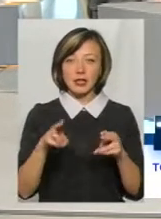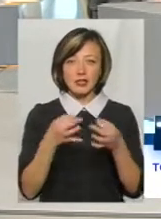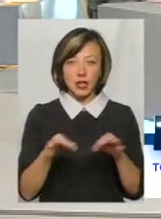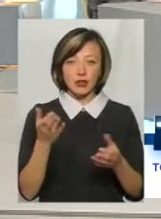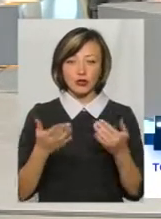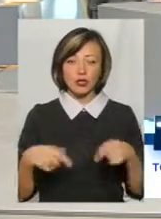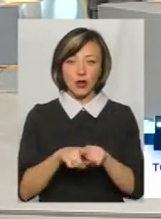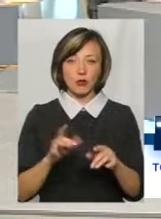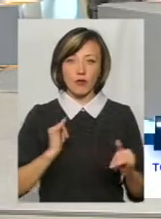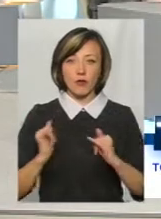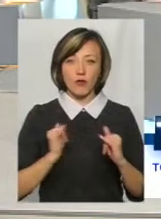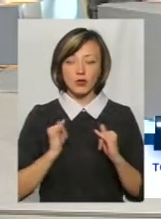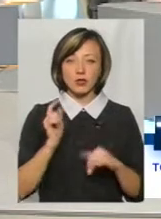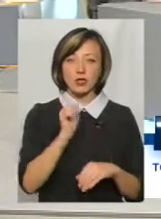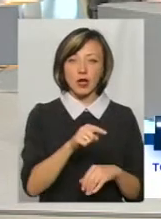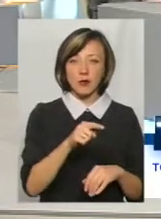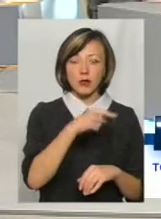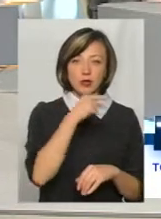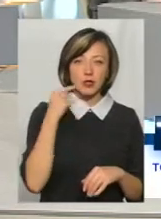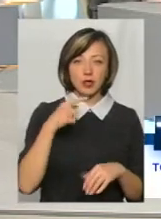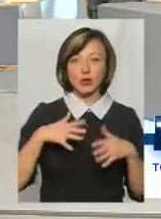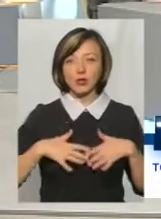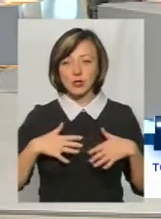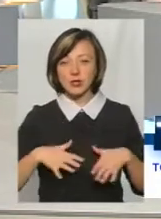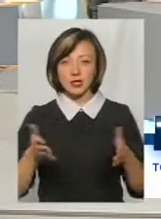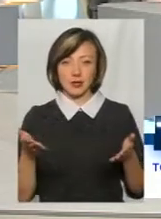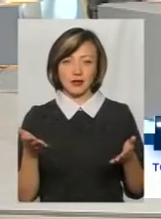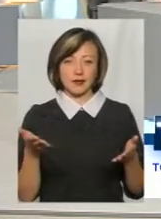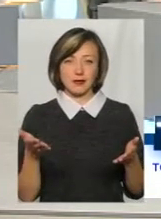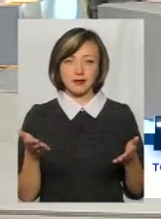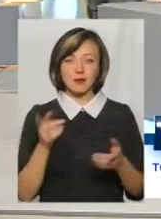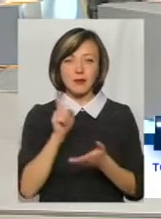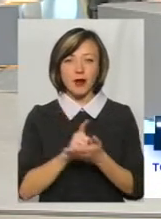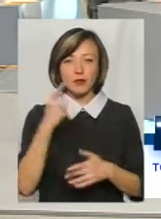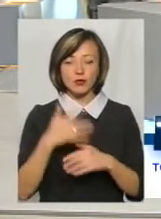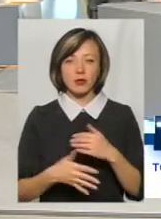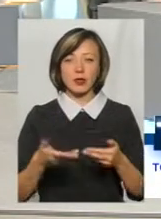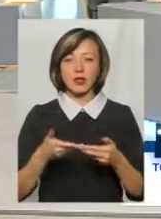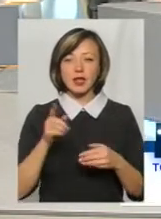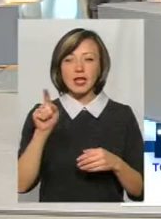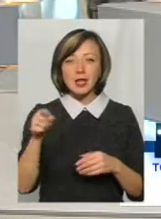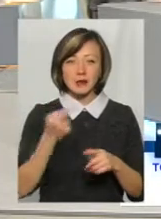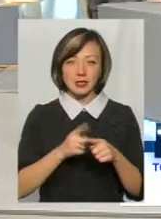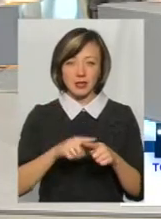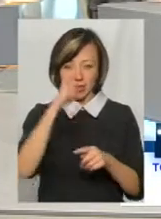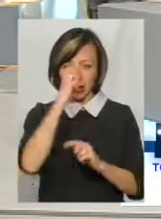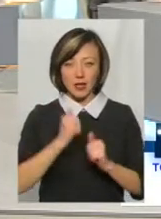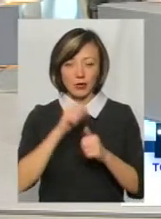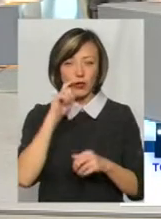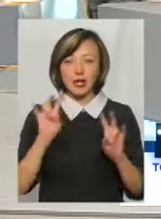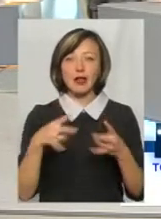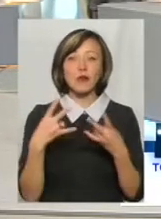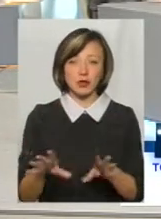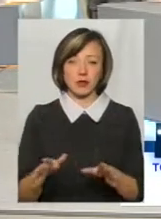будемо поводитись. Знаєте, там росіяни, грузіни, ну ми маємо розуміти, що нам, їм ця країна не